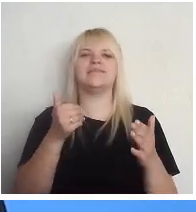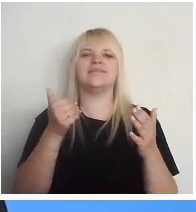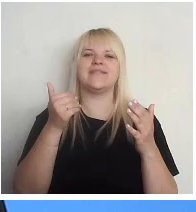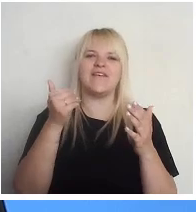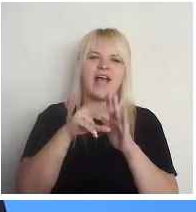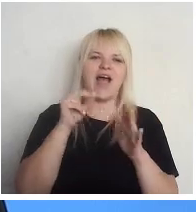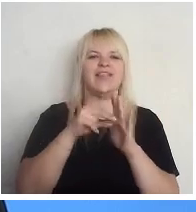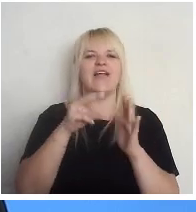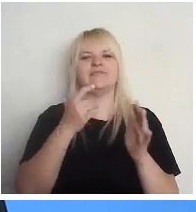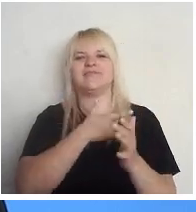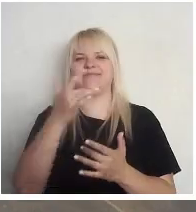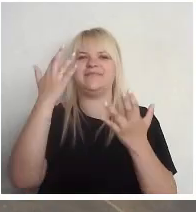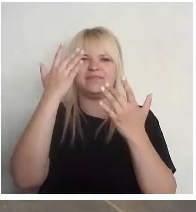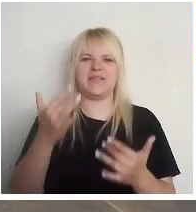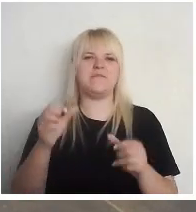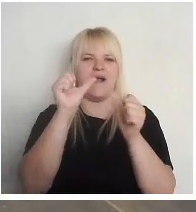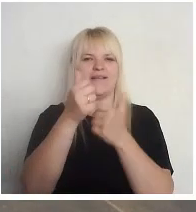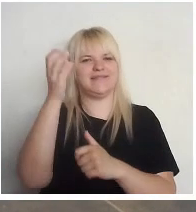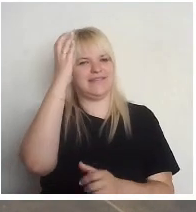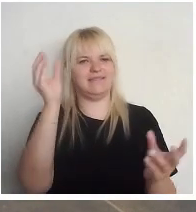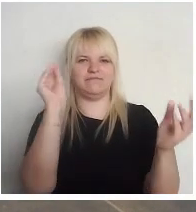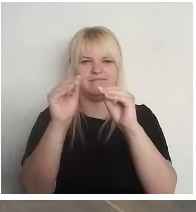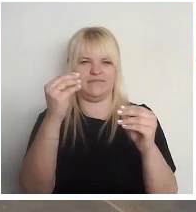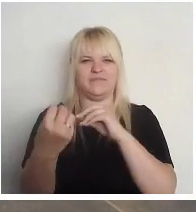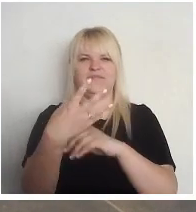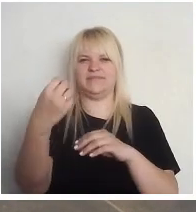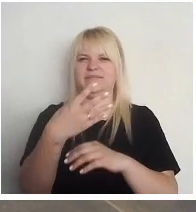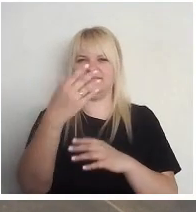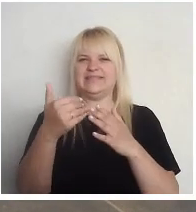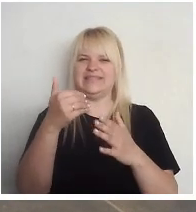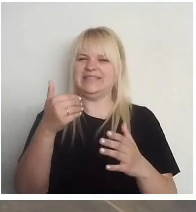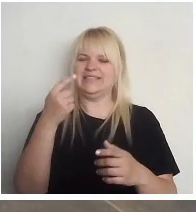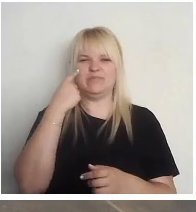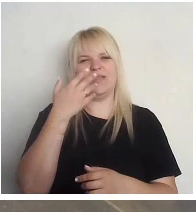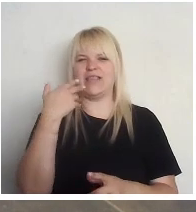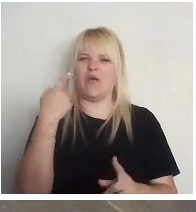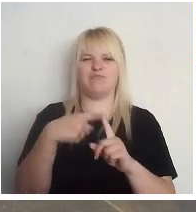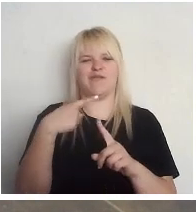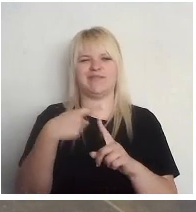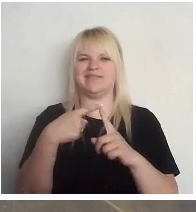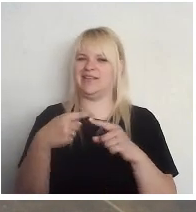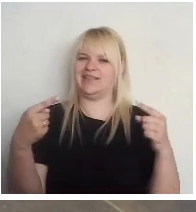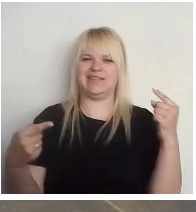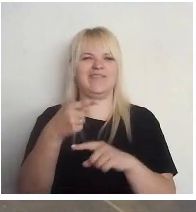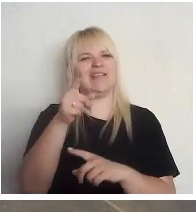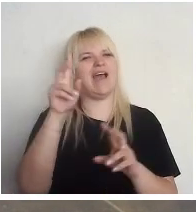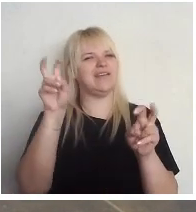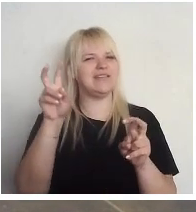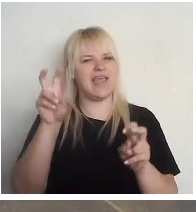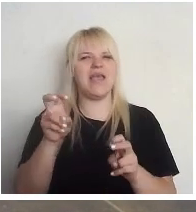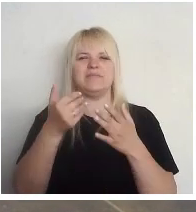interesantākas dēļ mākslīgā intelektu. Un to es, diemžēl domāju, neobligāti pozitīvā nozīmē. Tā ir tāda tēma, ko